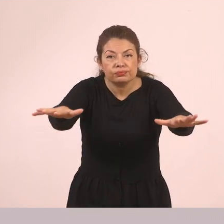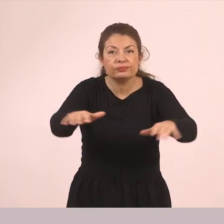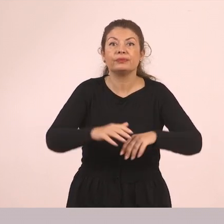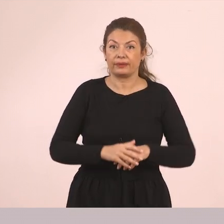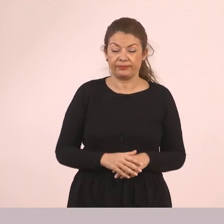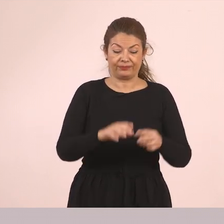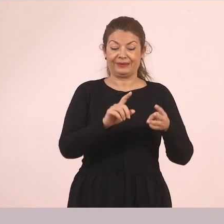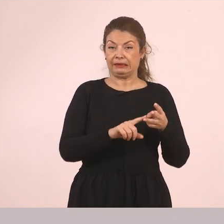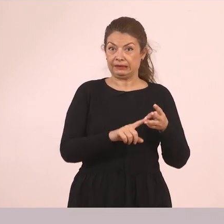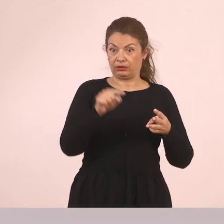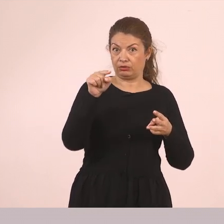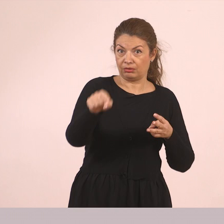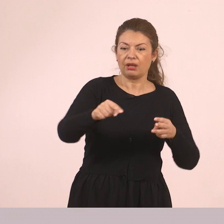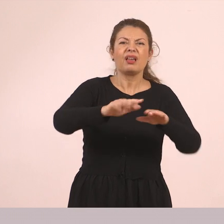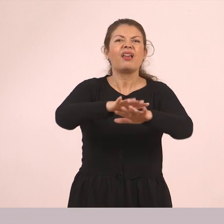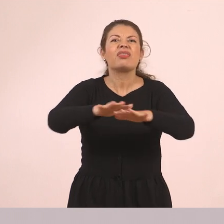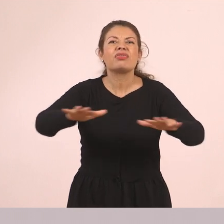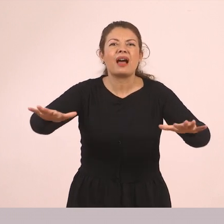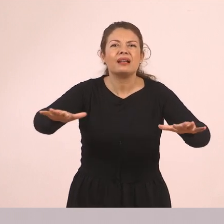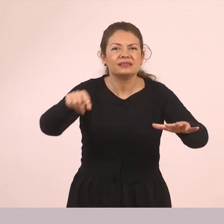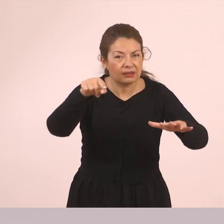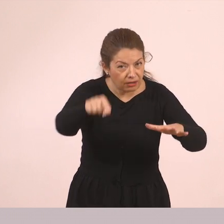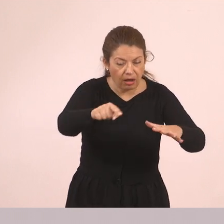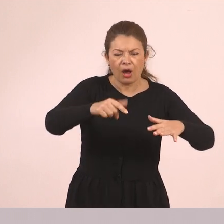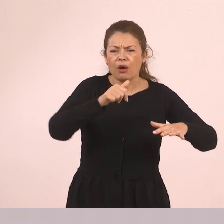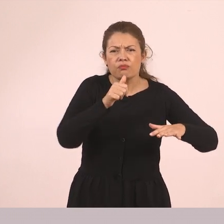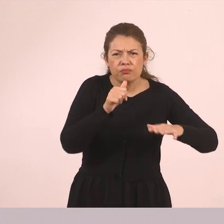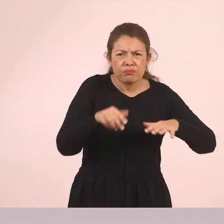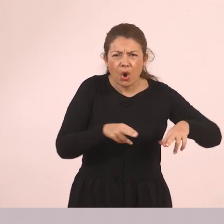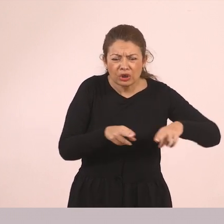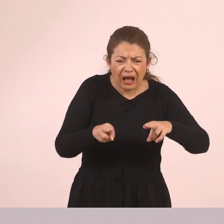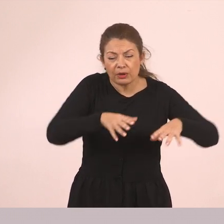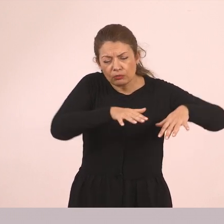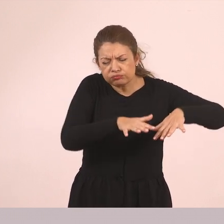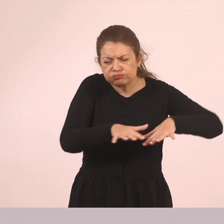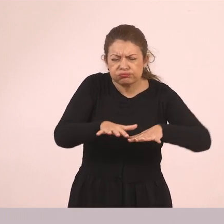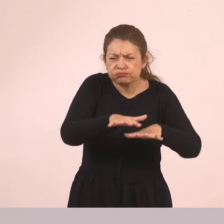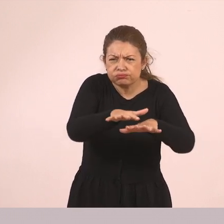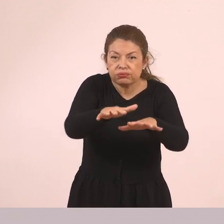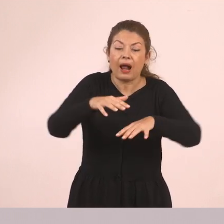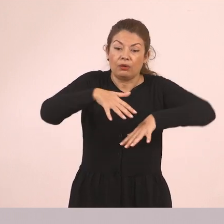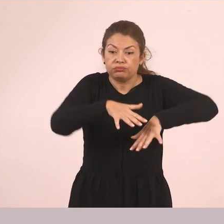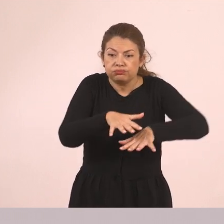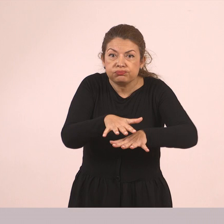Εκεί όπου το ποτάμι ξεχύνεται, στη θάλασσα δημιουργώντας πάρα πάρα πολλά